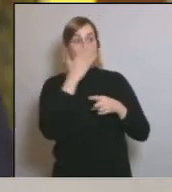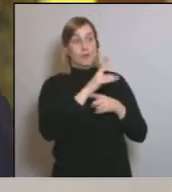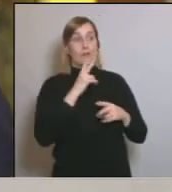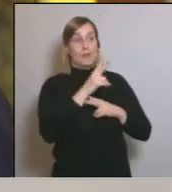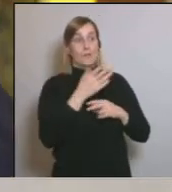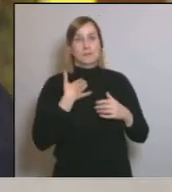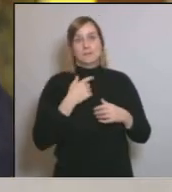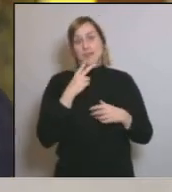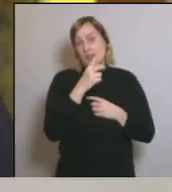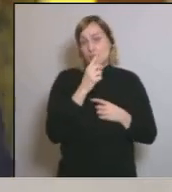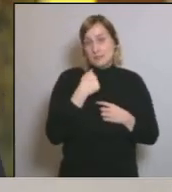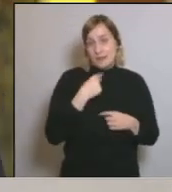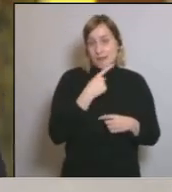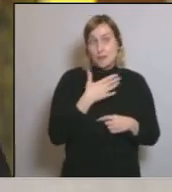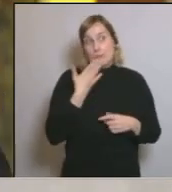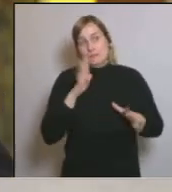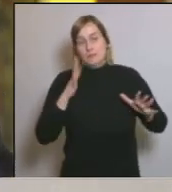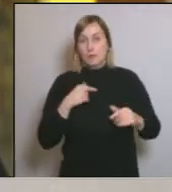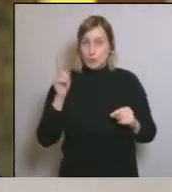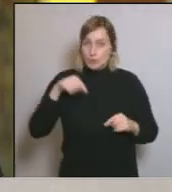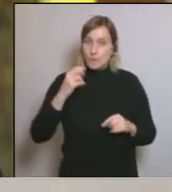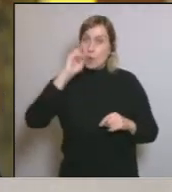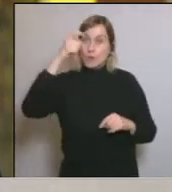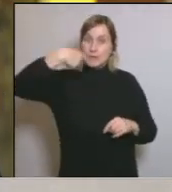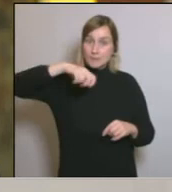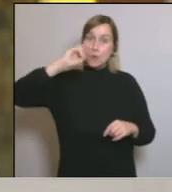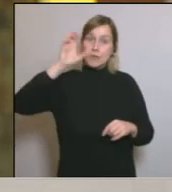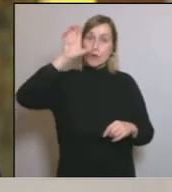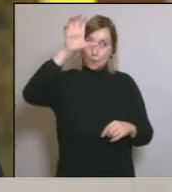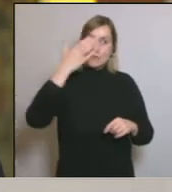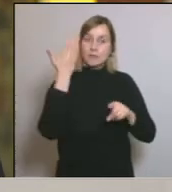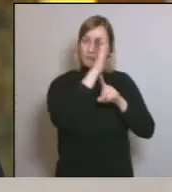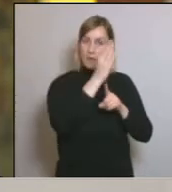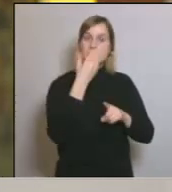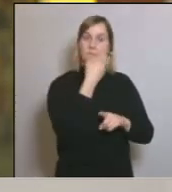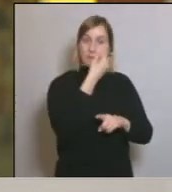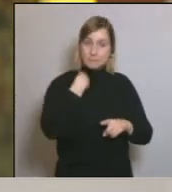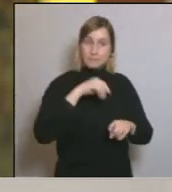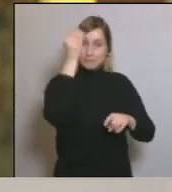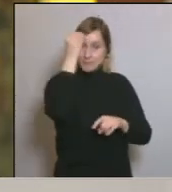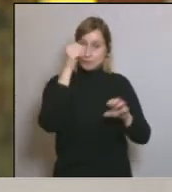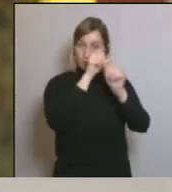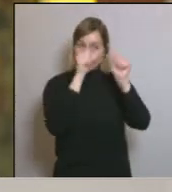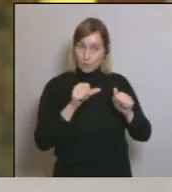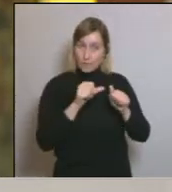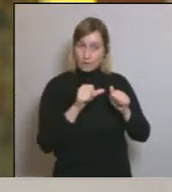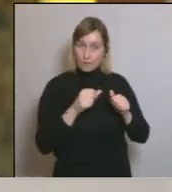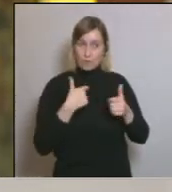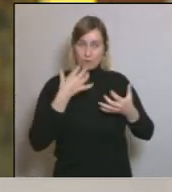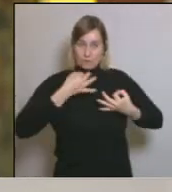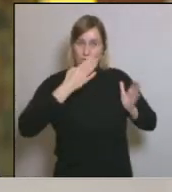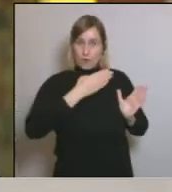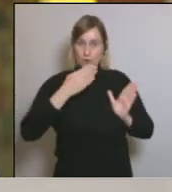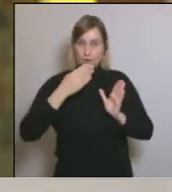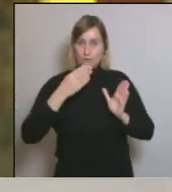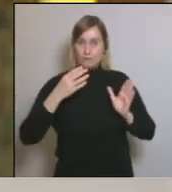semblaria que no ho ha suggerit un altre president d'una comunitat autònoma. Crec que aquest format, o li donem una mica d'ordre i les intervencions